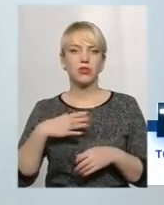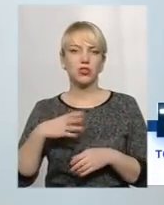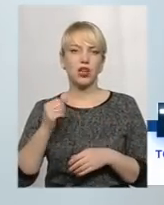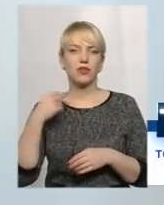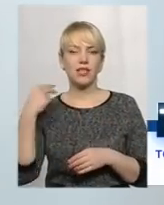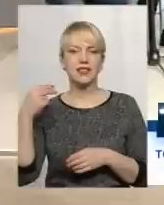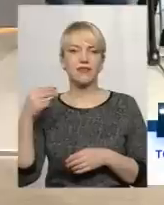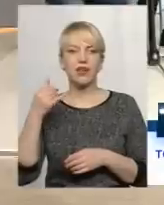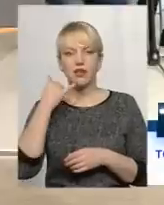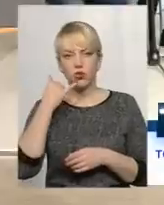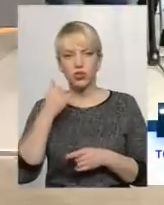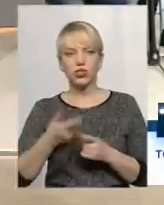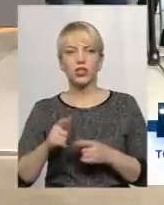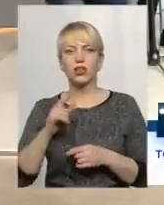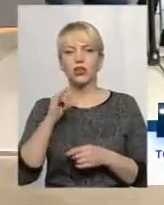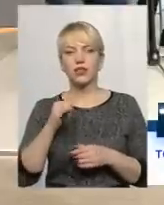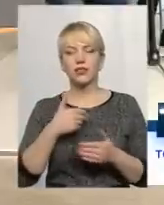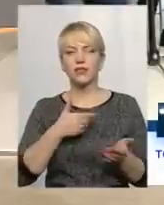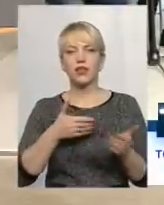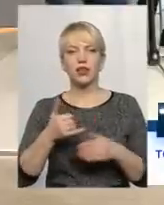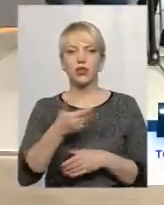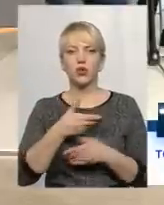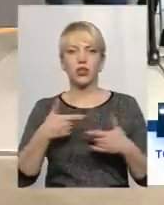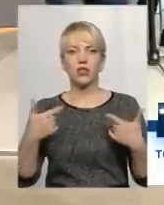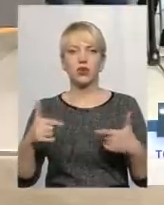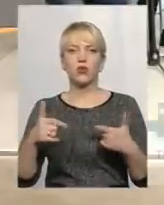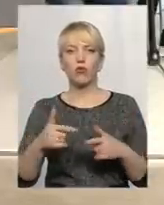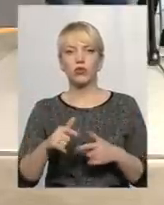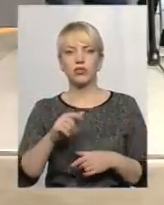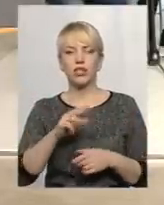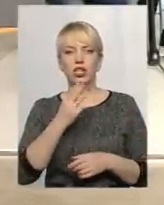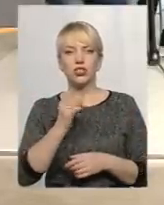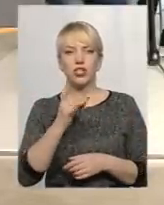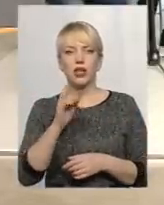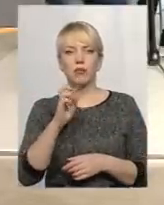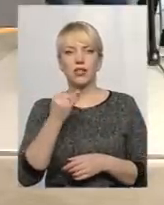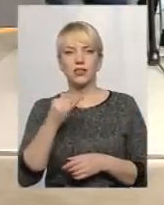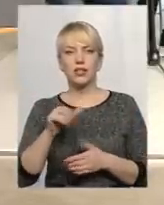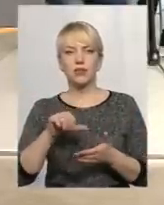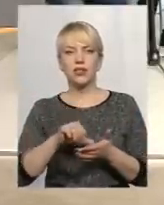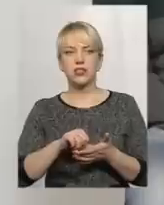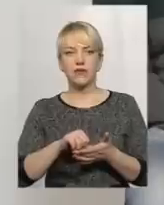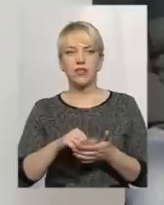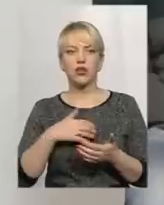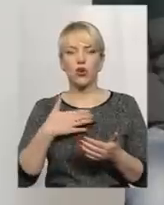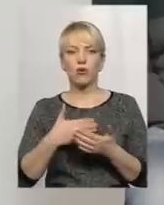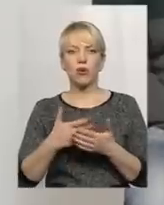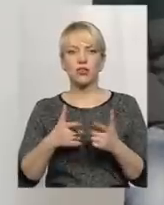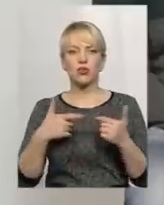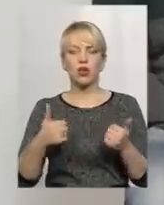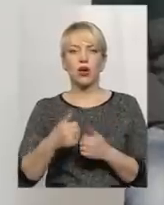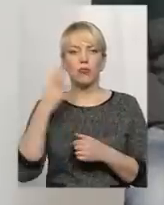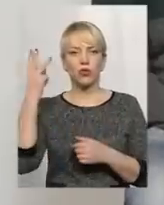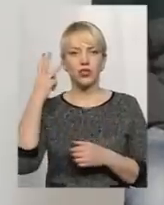дзвіночки. До нас сьогодні у студію завітали Андрій Щербицький, представник громадської організації «Подільське екологічне